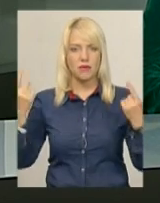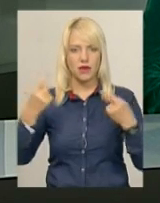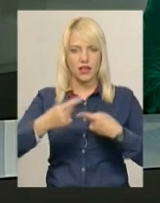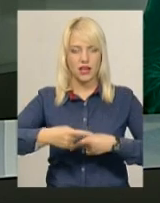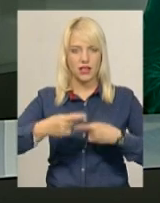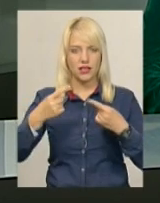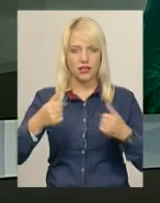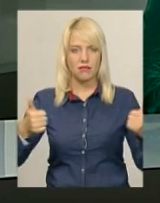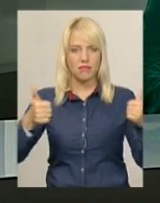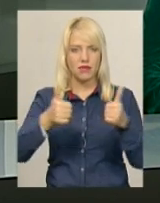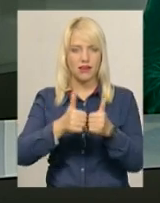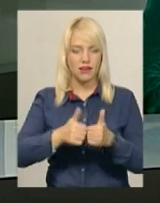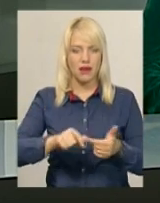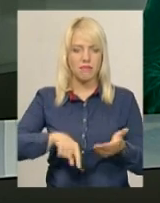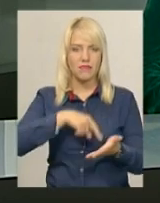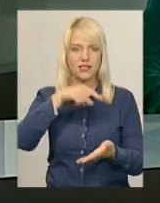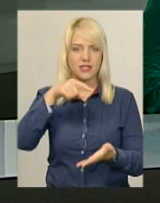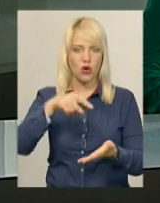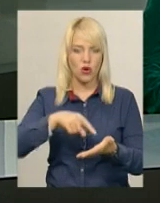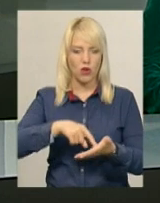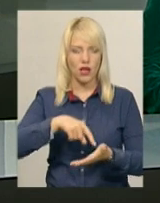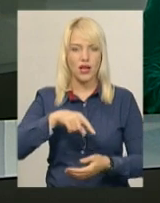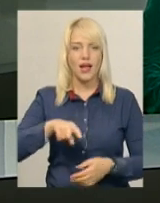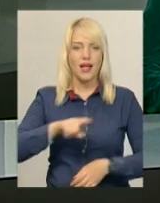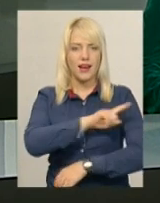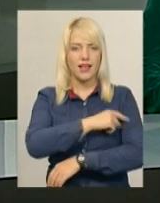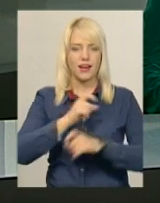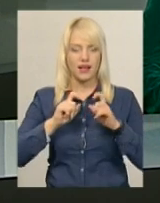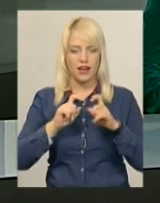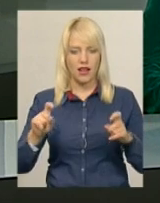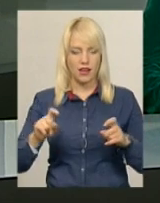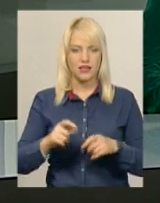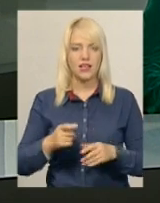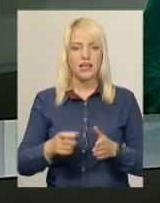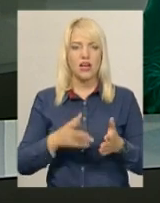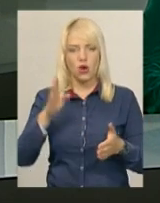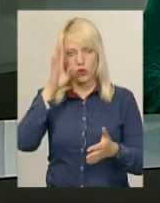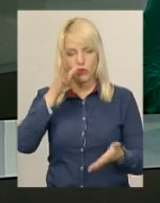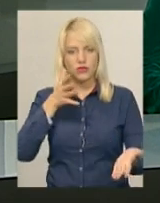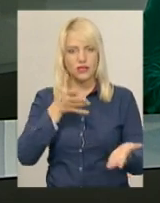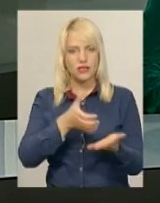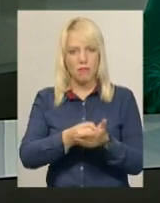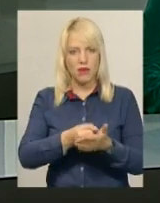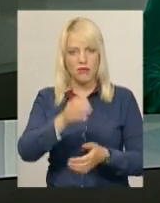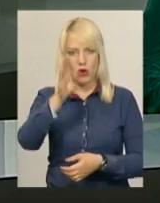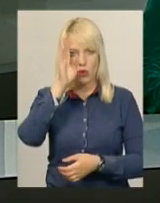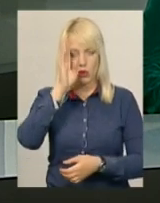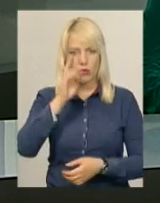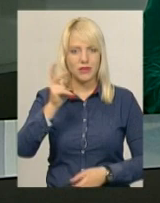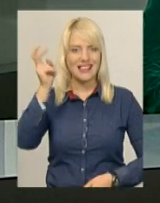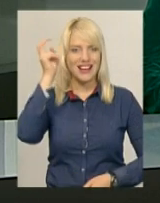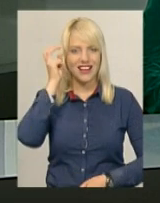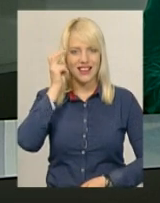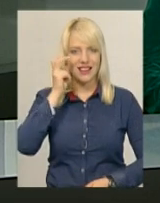переїзді біля міської лікарні. Хлопця збив потяг з полученням «Київ-Перемишель». Від отриманих травм він помер на місці.